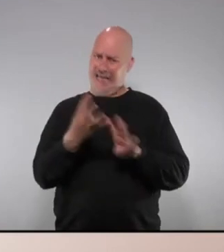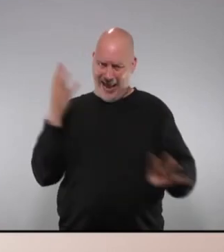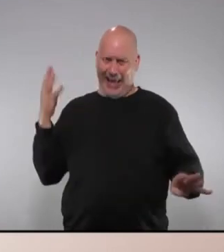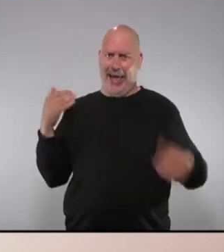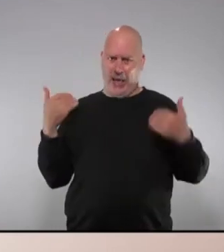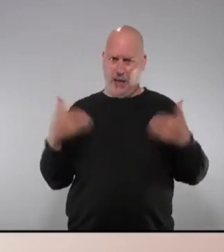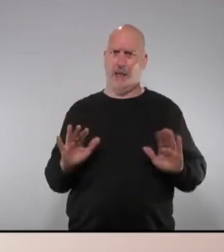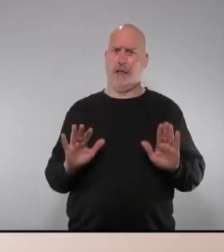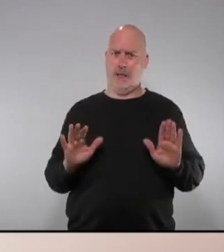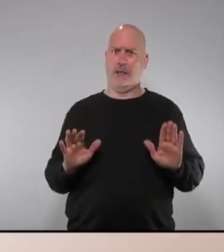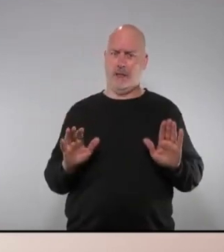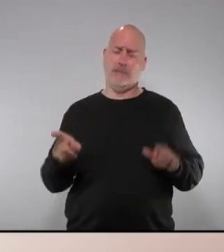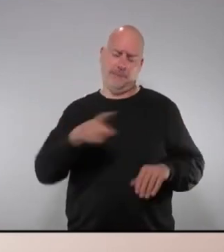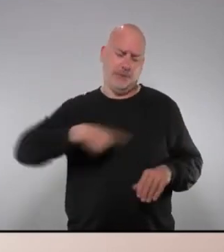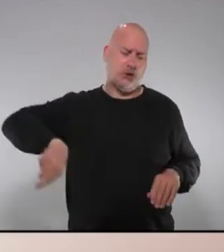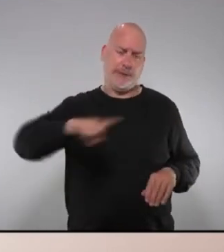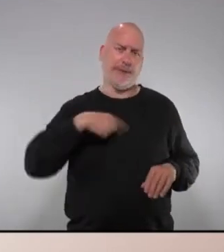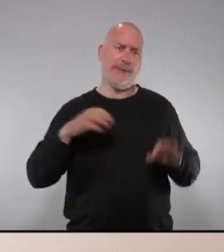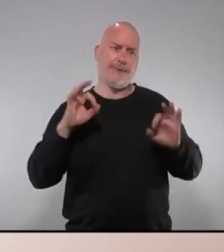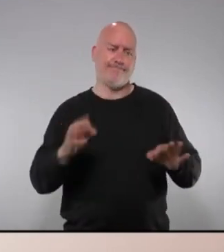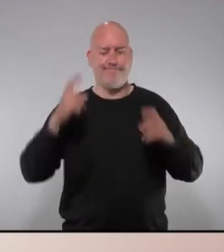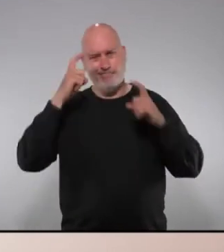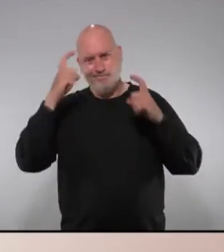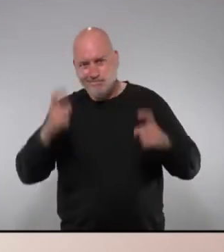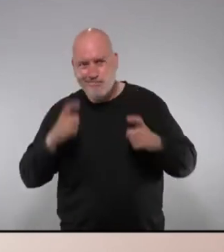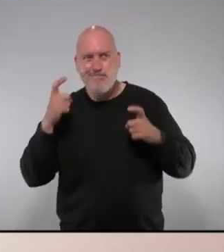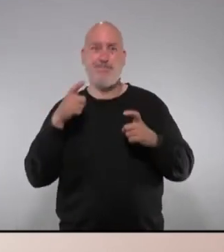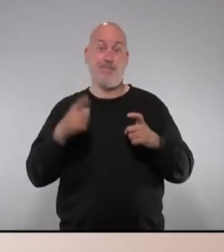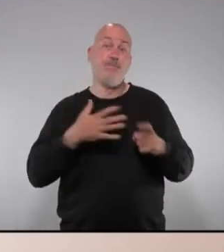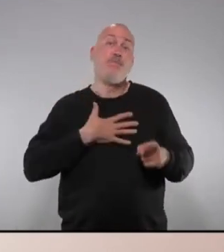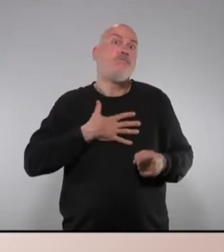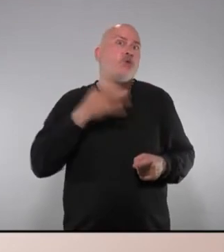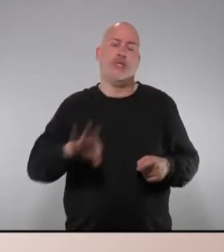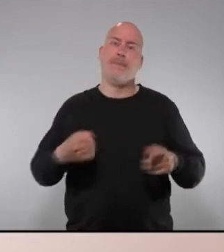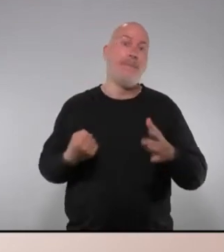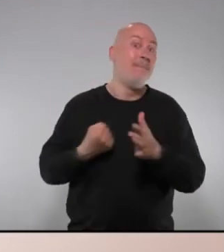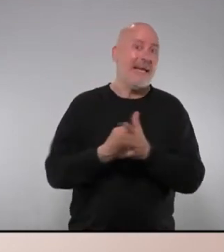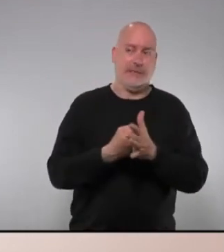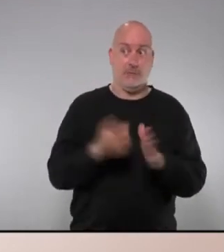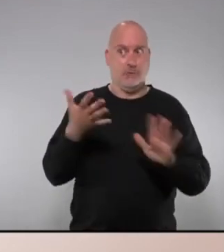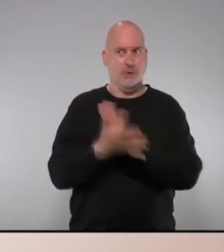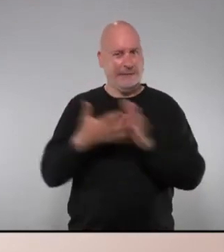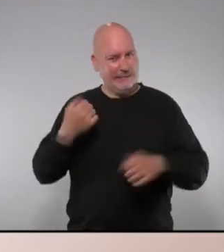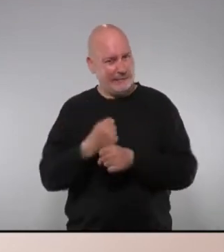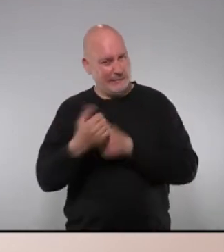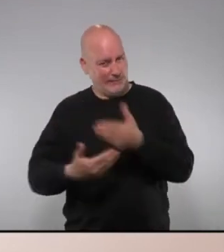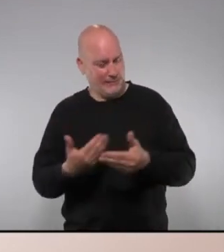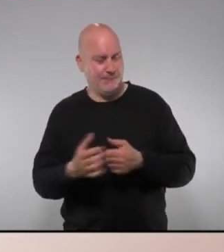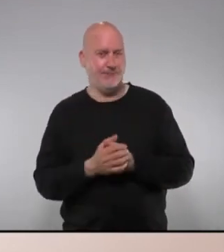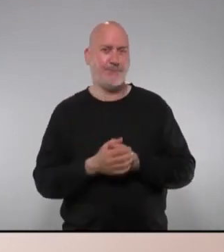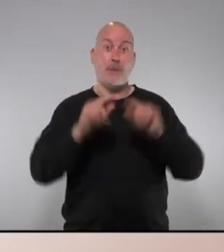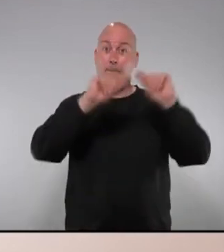llarga i que de fet nosaltres també estem intentant fer els possibles per poder-hi fer front en els pressupostos